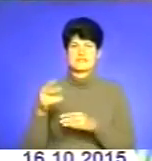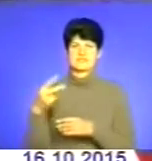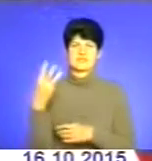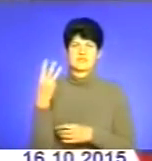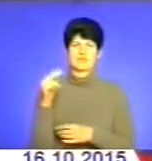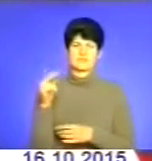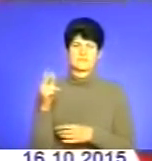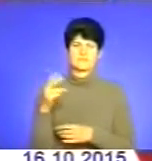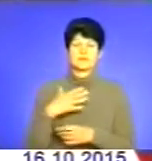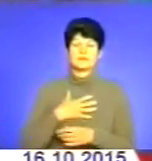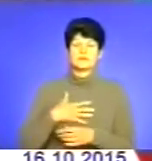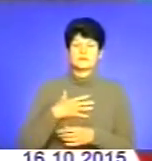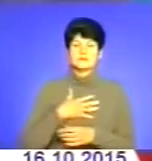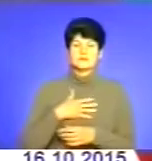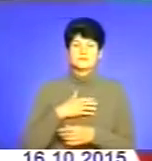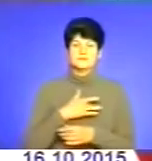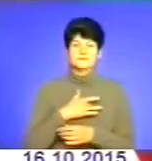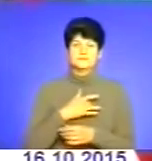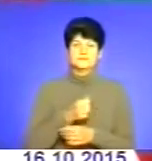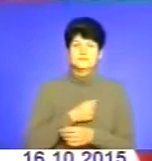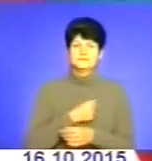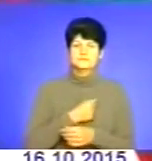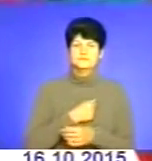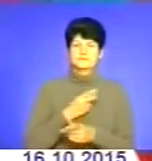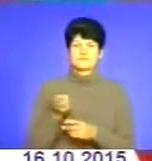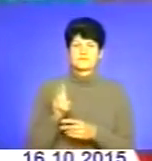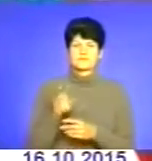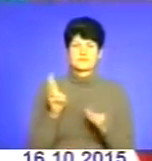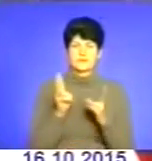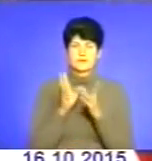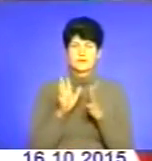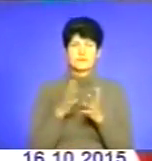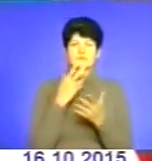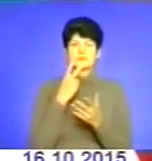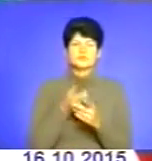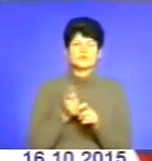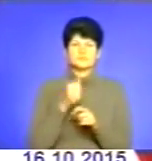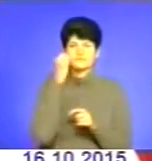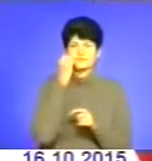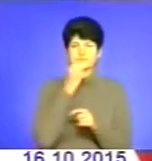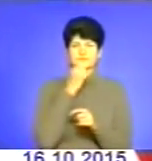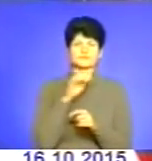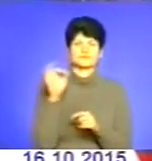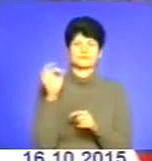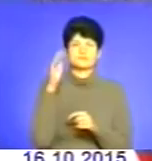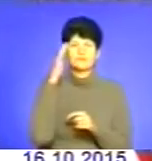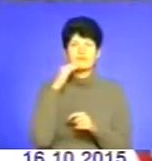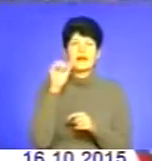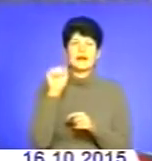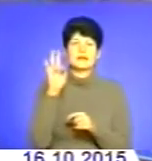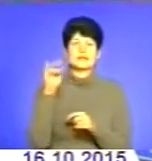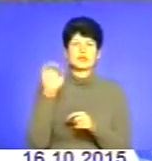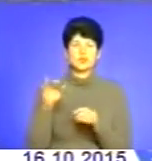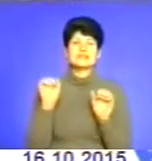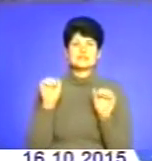числа. Ми з трепетом серця прийшли зустріти її. Бачите, скільки нас багато. І ми дуже вдячні, що наш отець Анатолій зумів, зумів